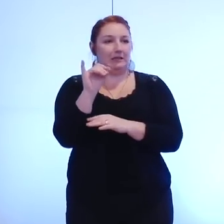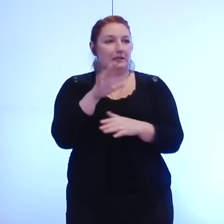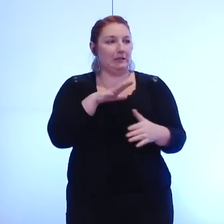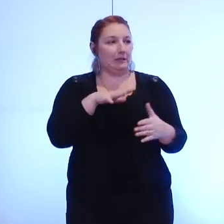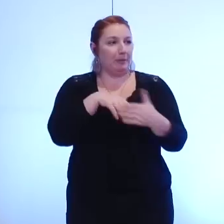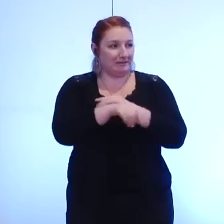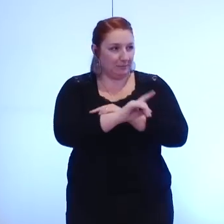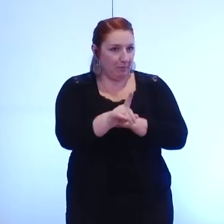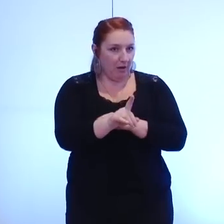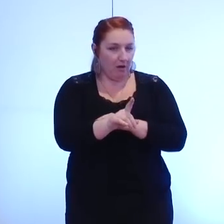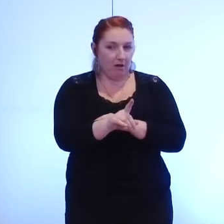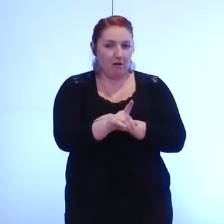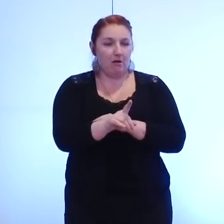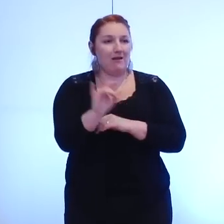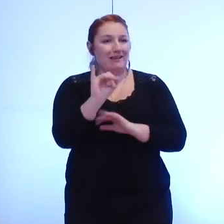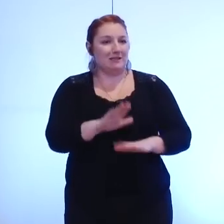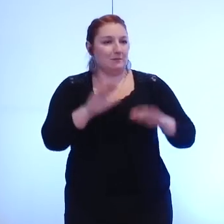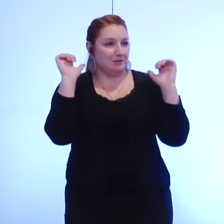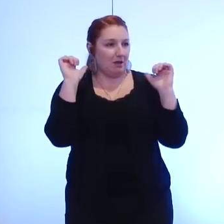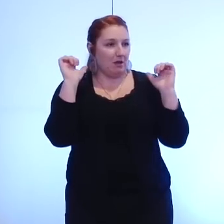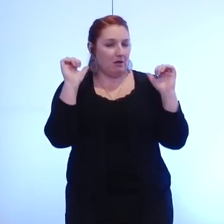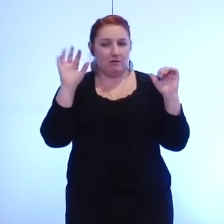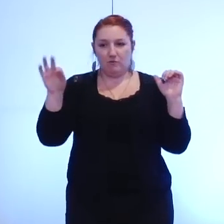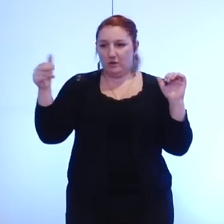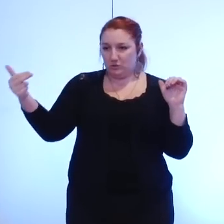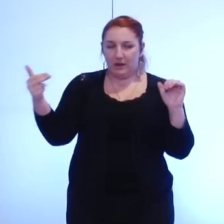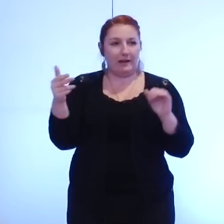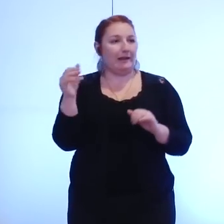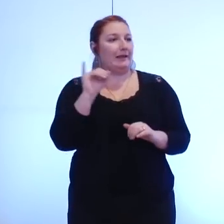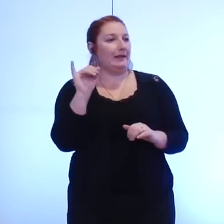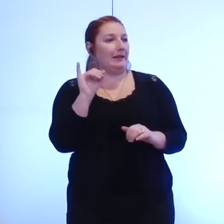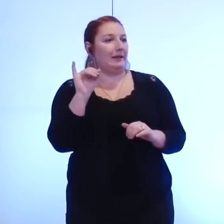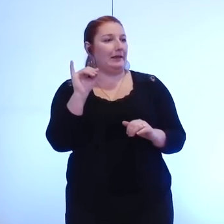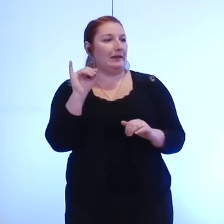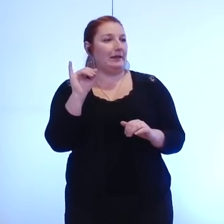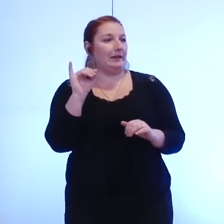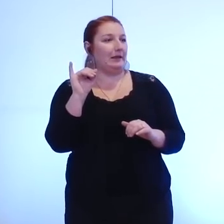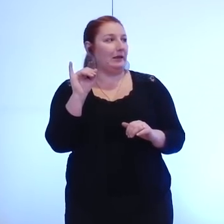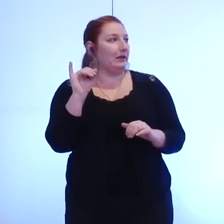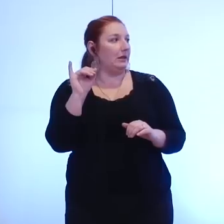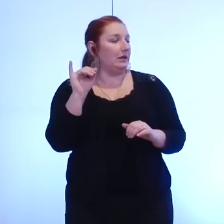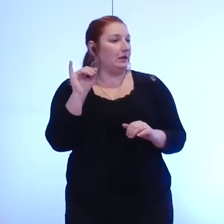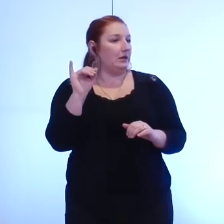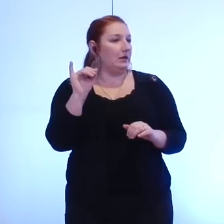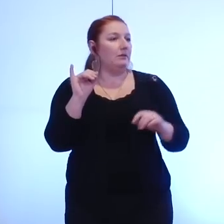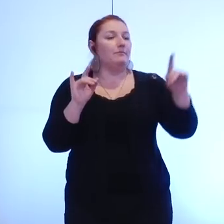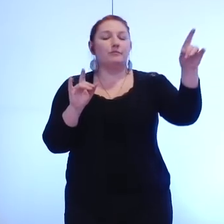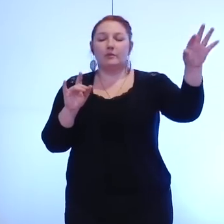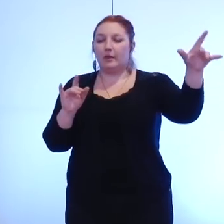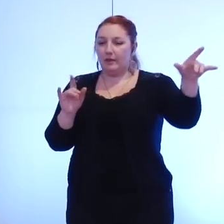part au vote qui s'abstient le Front National qui est le